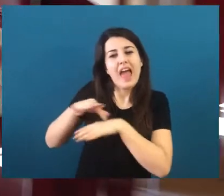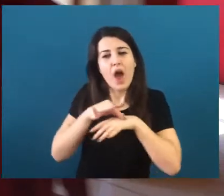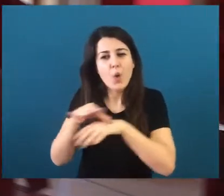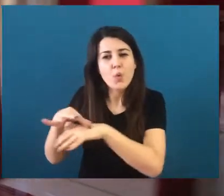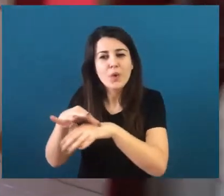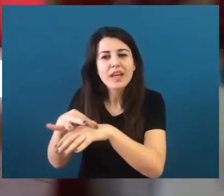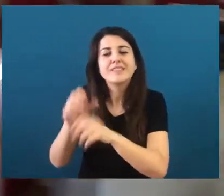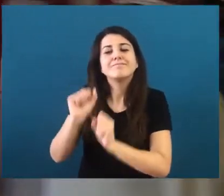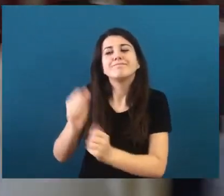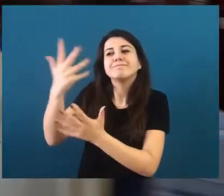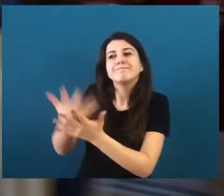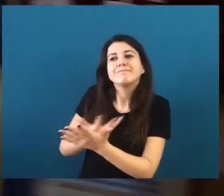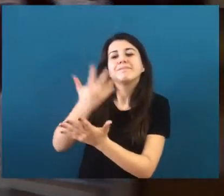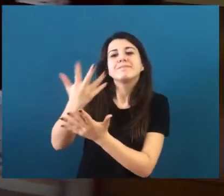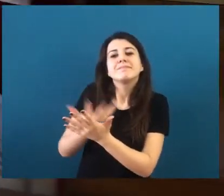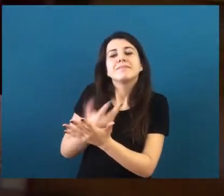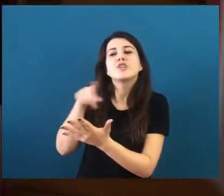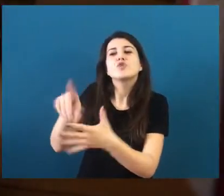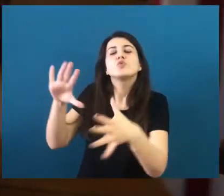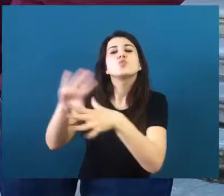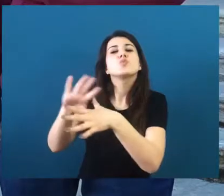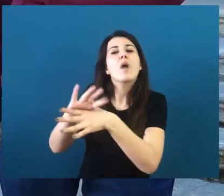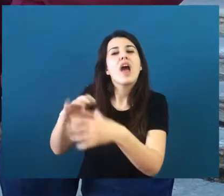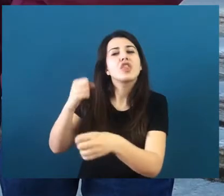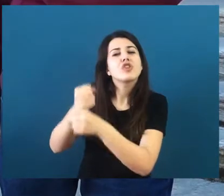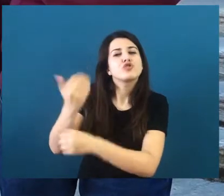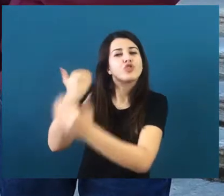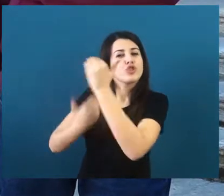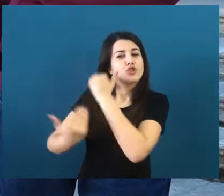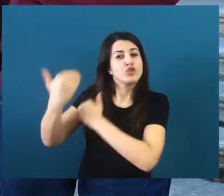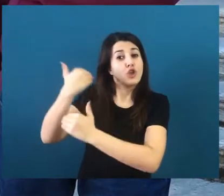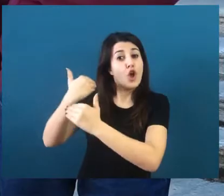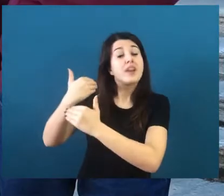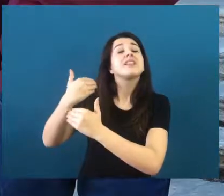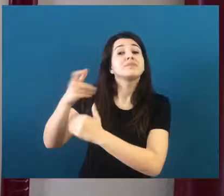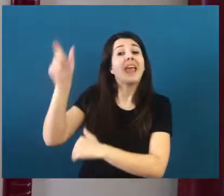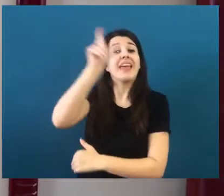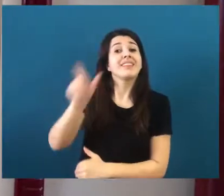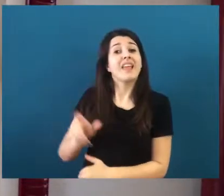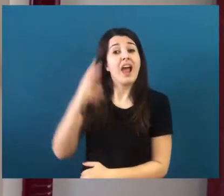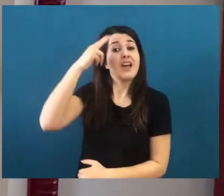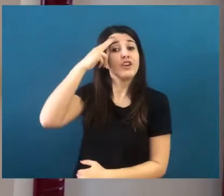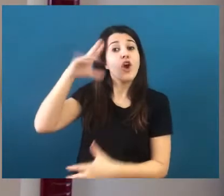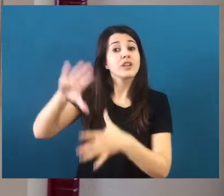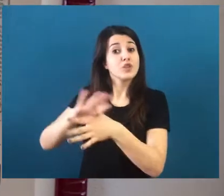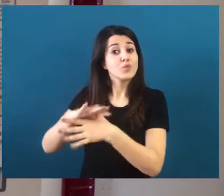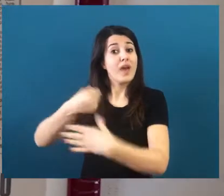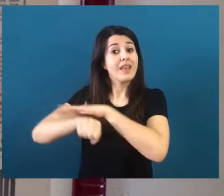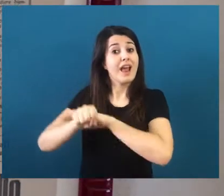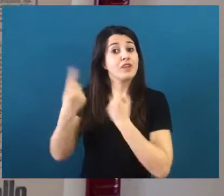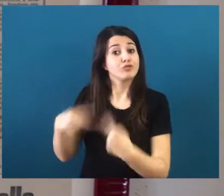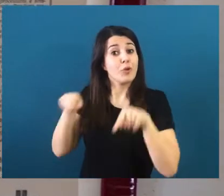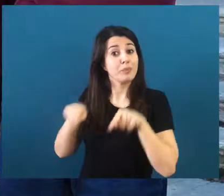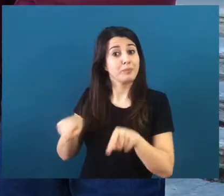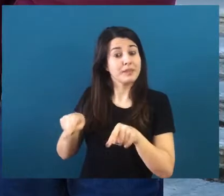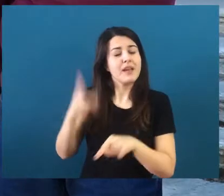racconto di una squadra che ha fatto la storia che è parte della storia dell'Italia. Una